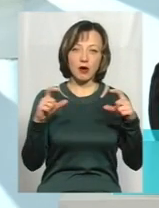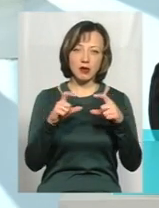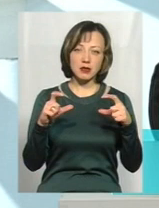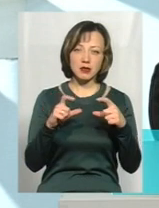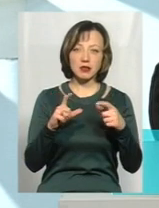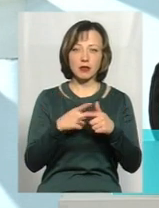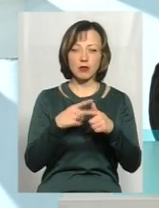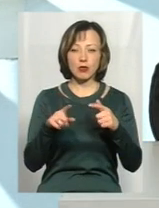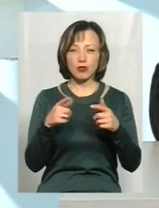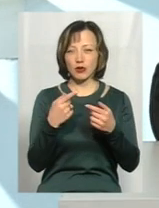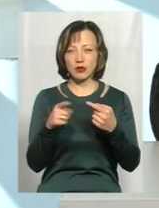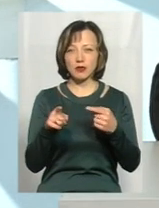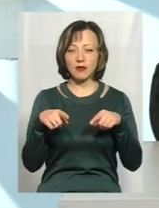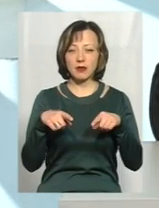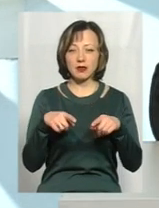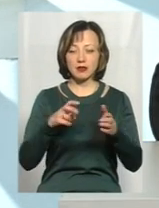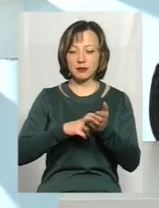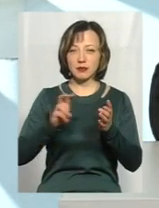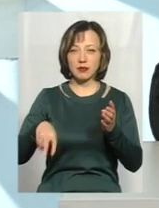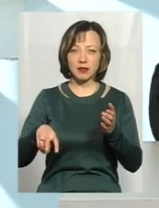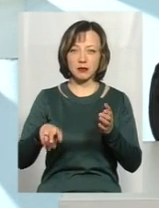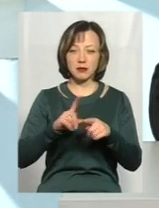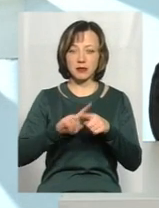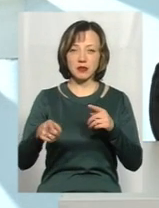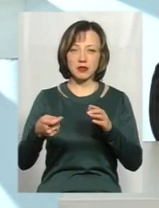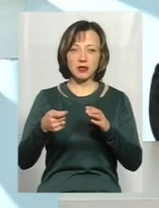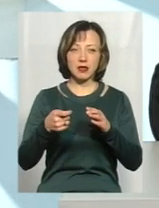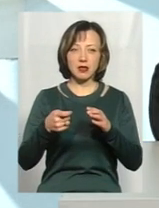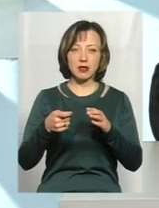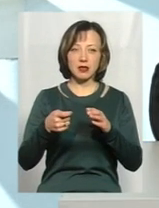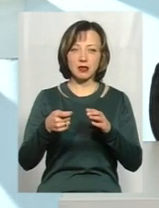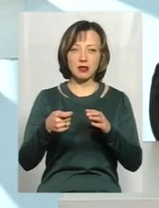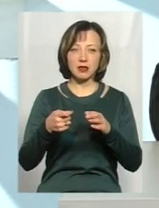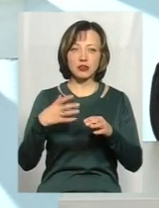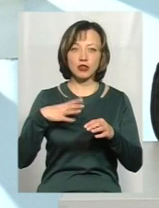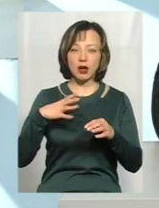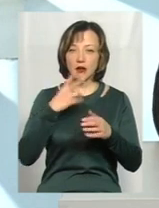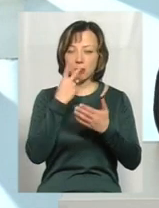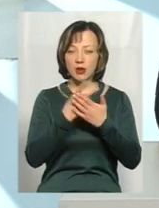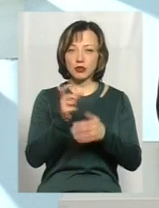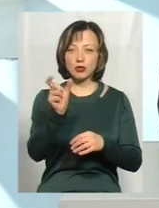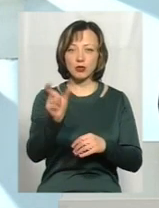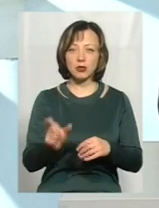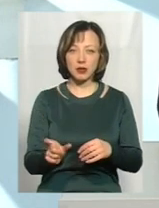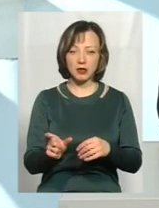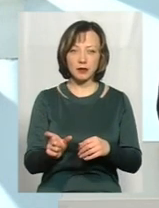установи якоїсь, вибігає з машини, зловмисники можуть зі сканером чекати, бачити, що людина